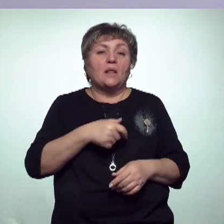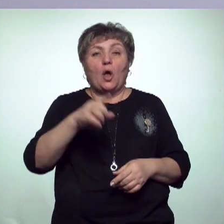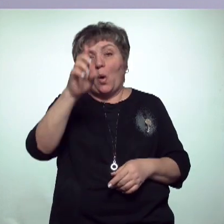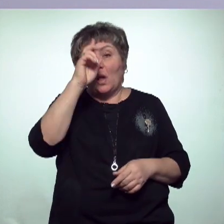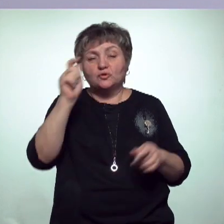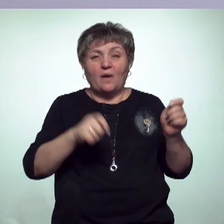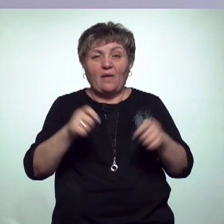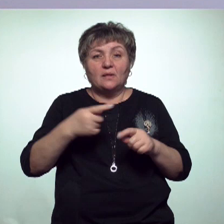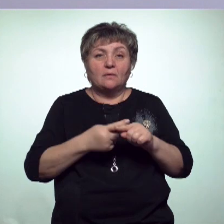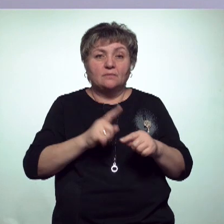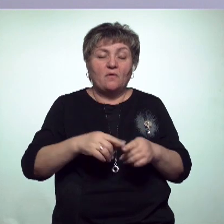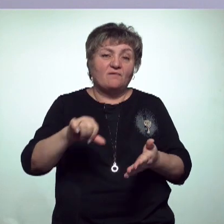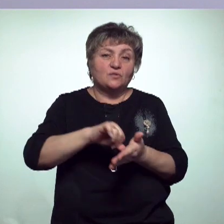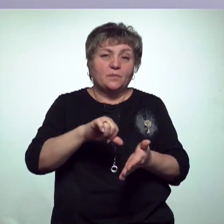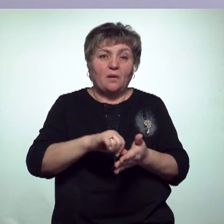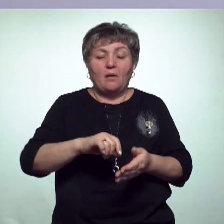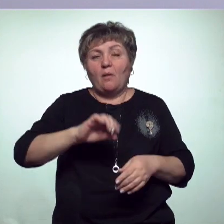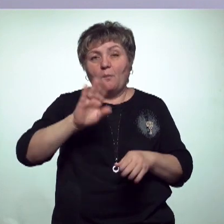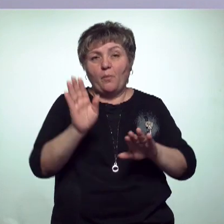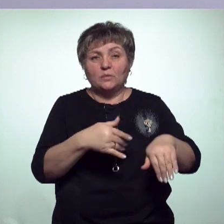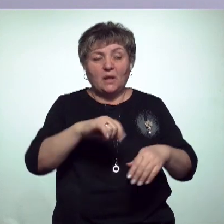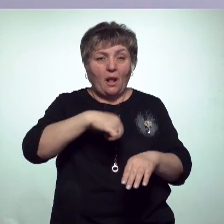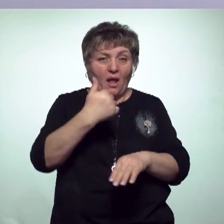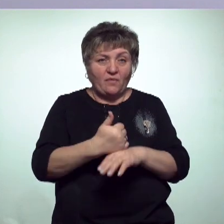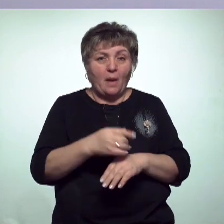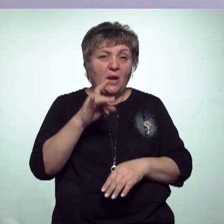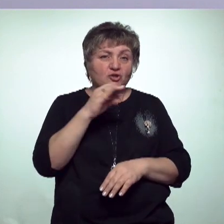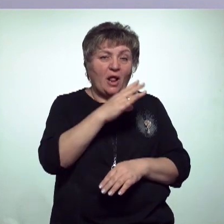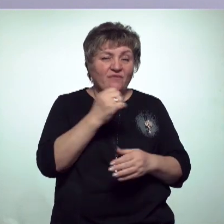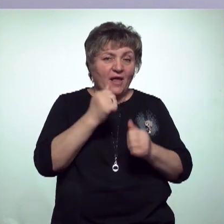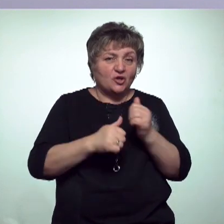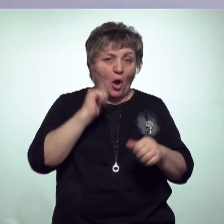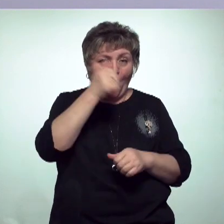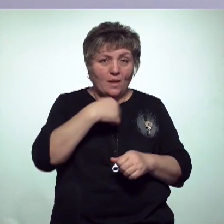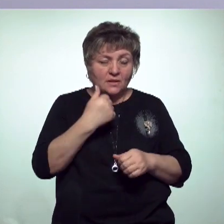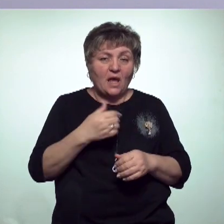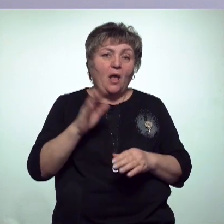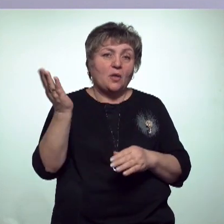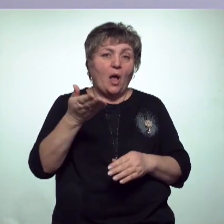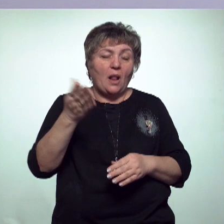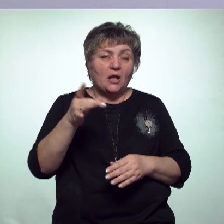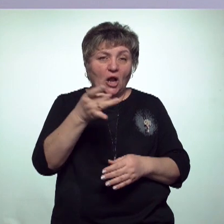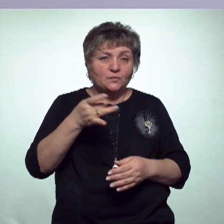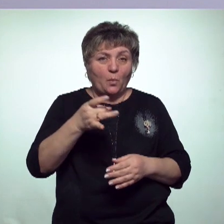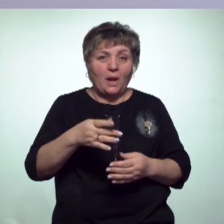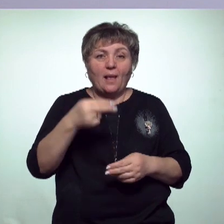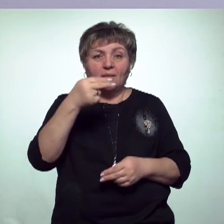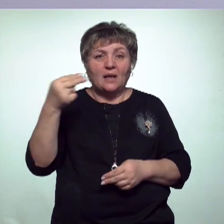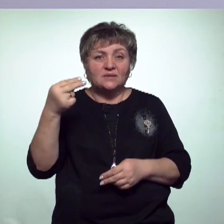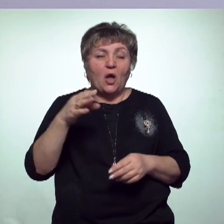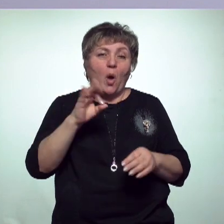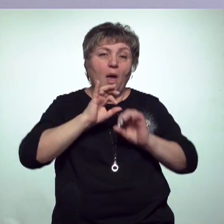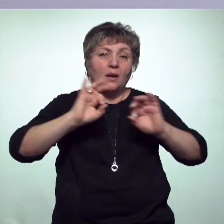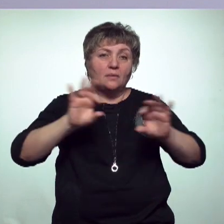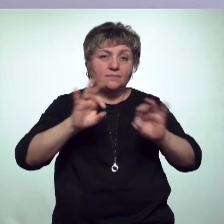сразу же после выступления главы. Александр Бричалов представил ежегодный доклад о положении дел в республике. Основные тезисы в